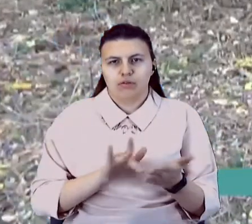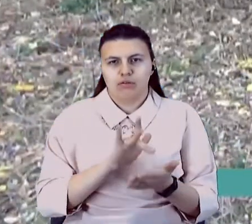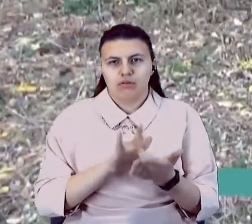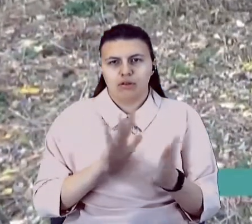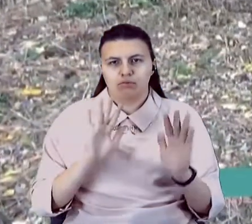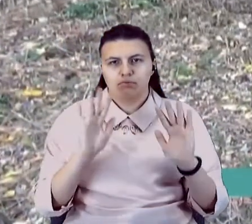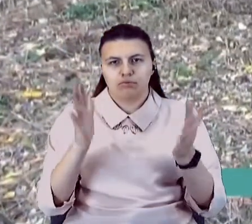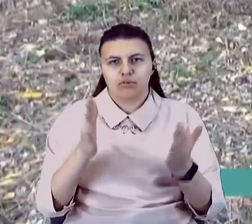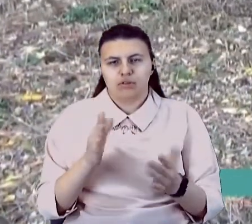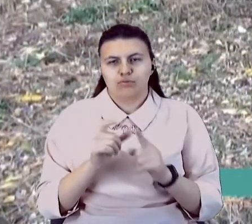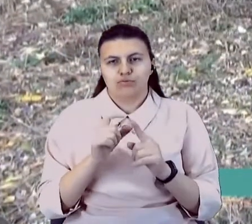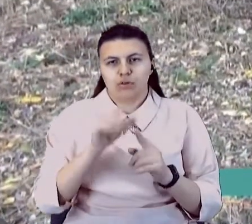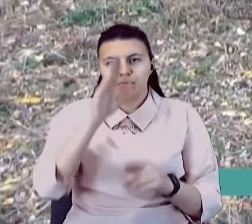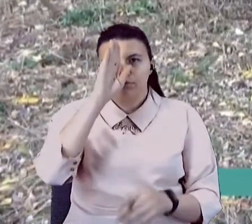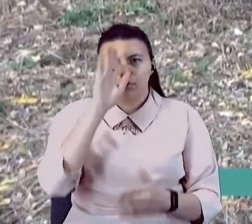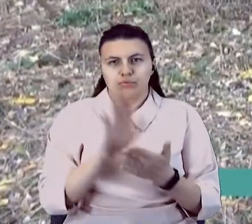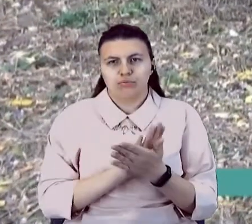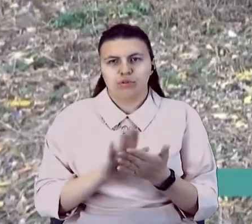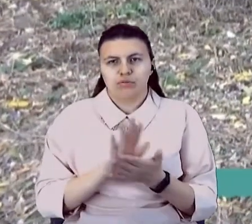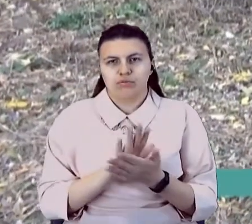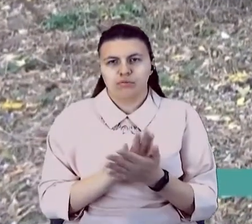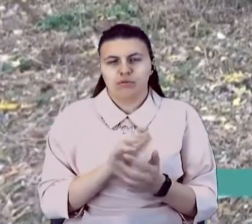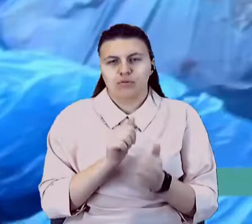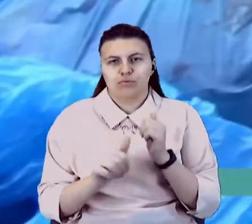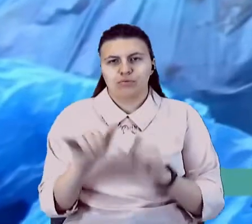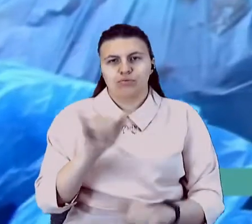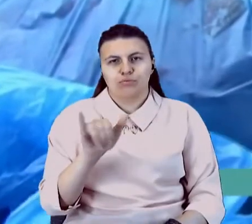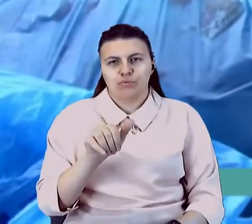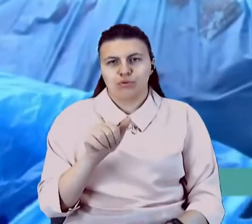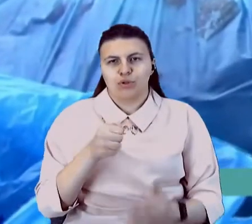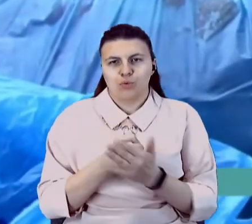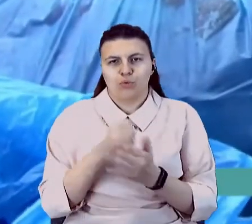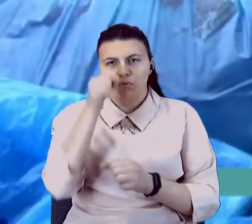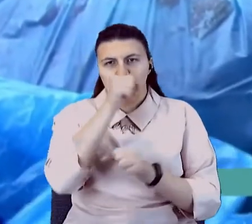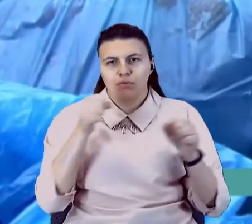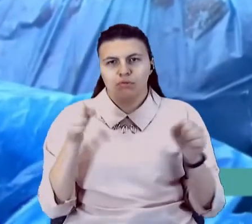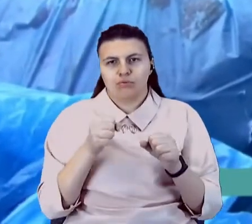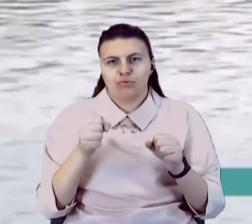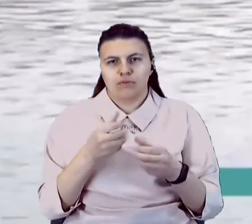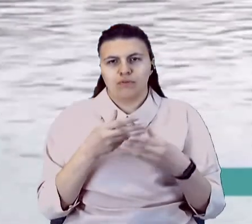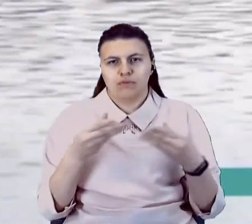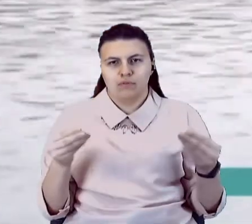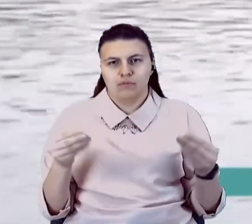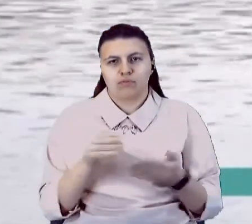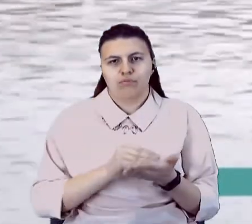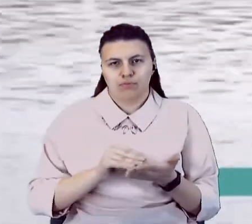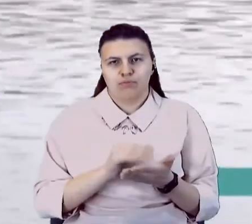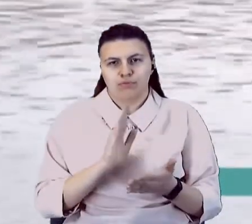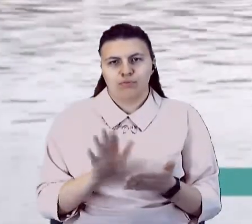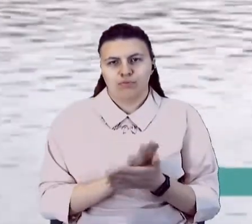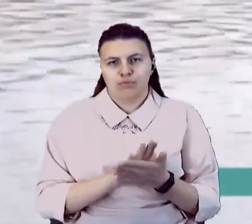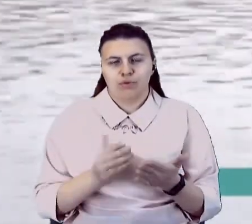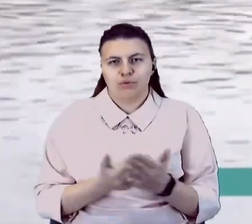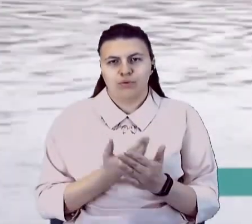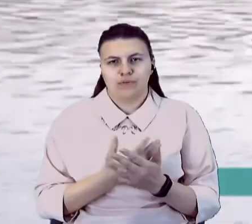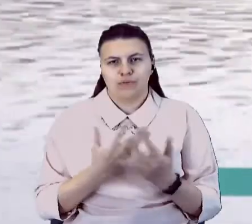словами чоловіка, прибиратимуть сміття щосуботи до настання морозів. Навесні ініціативу поновлять. Вікторія Левчук, Володимир